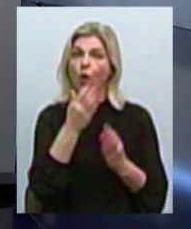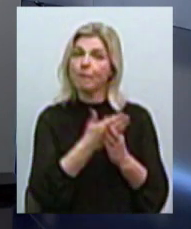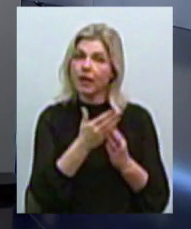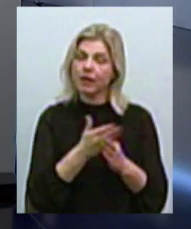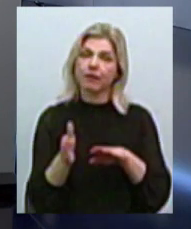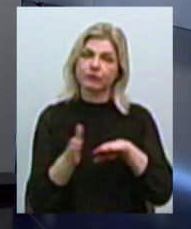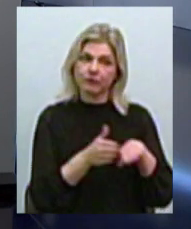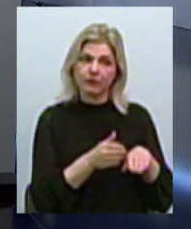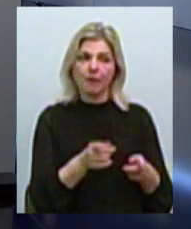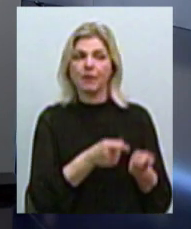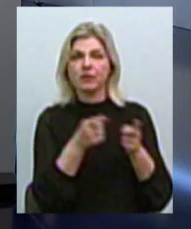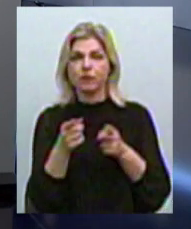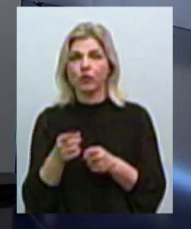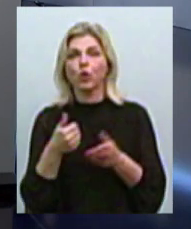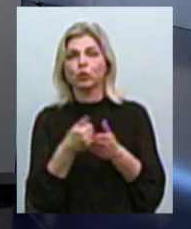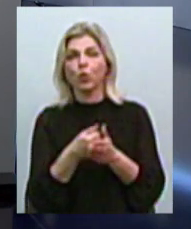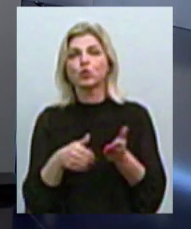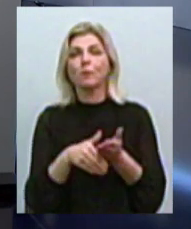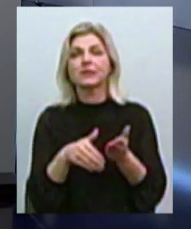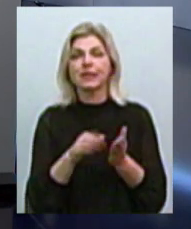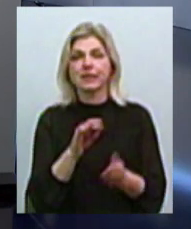Нарешті перейшли до субсидий.